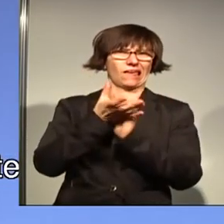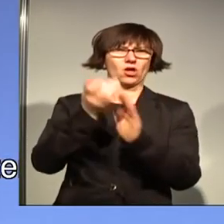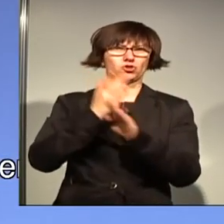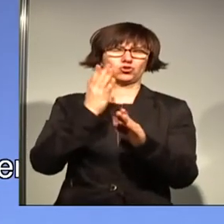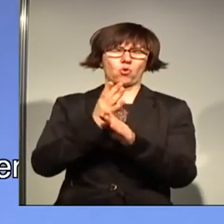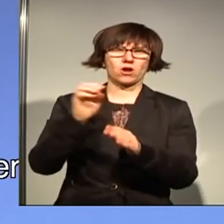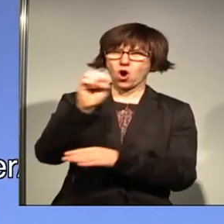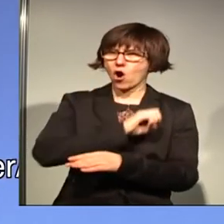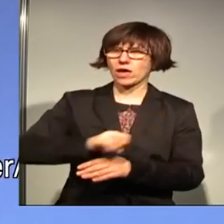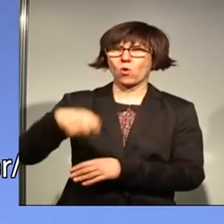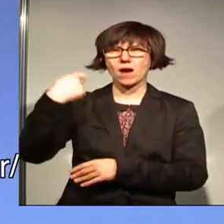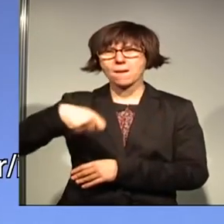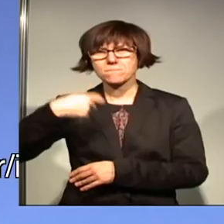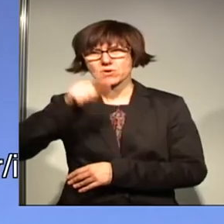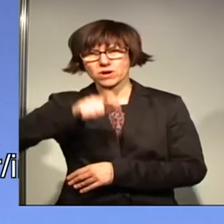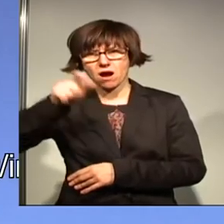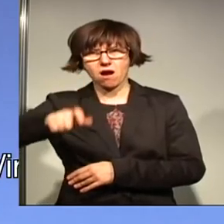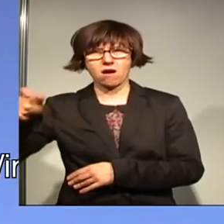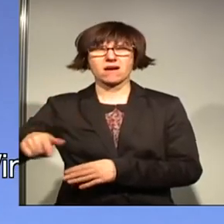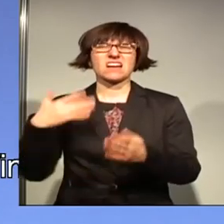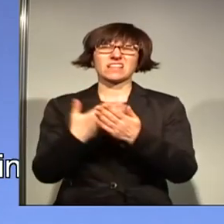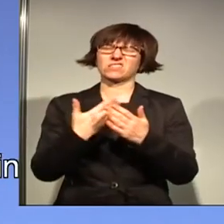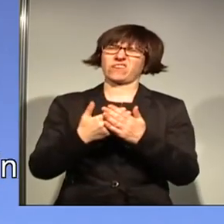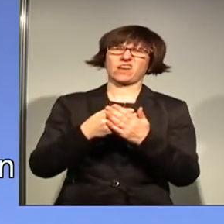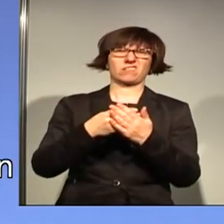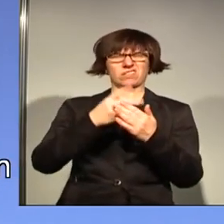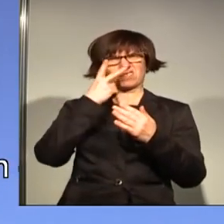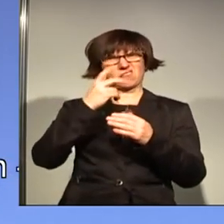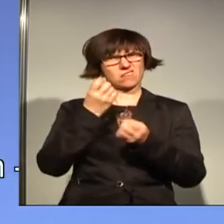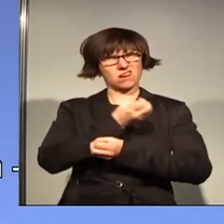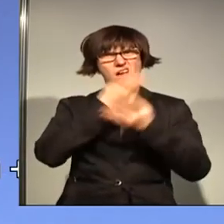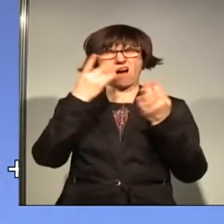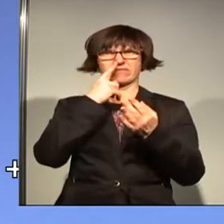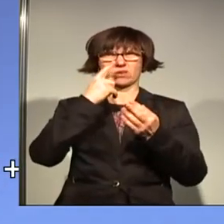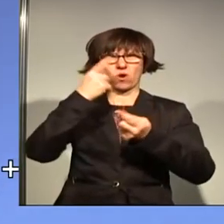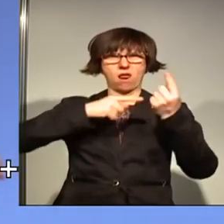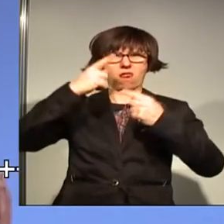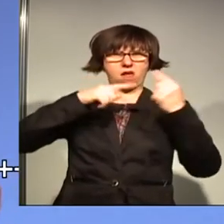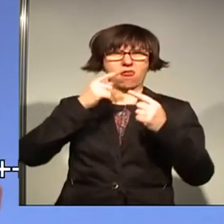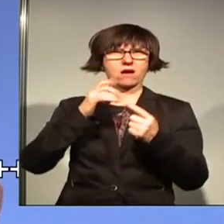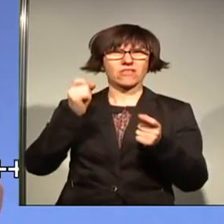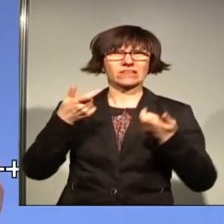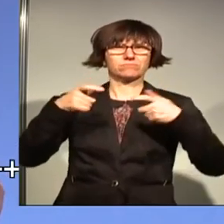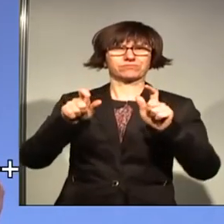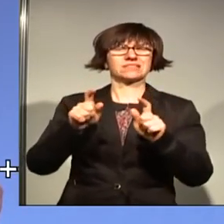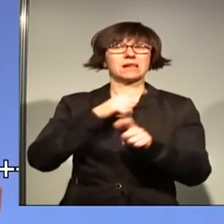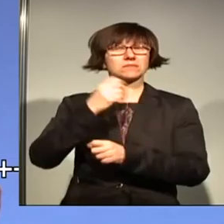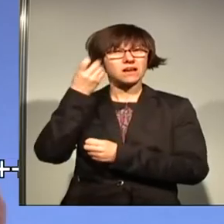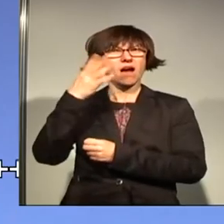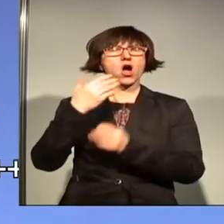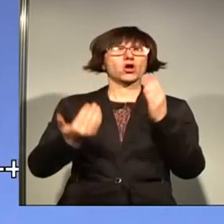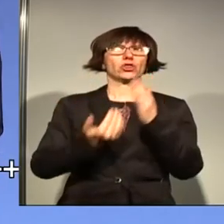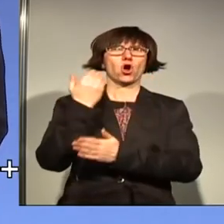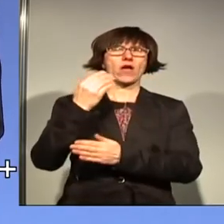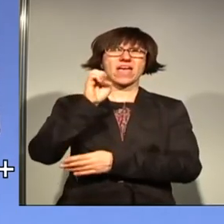Ein Europa der Bürgerinnen und Bürger. Deswegen bin ich zuversichtlich, dass wir nicht nur den Demagogen Einheit gebieten können. Ich bin zuversichtlich, dass der neue